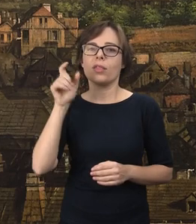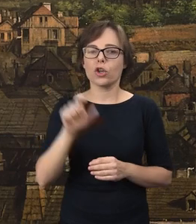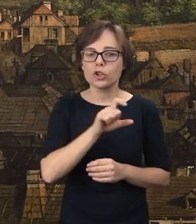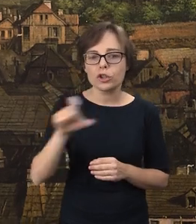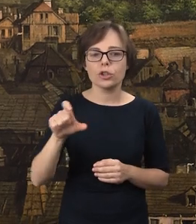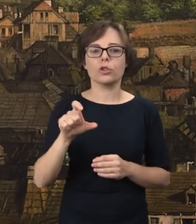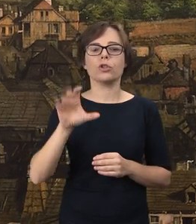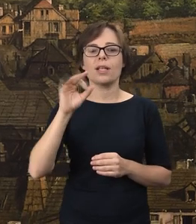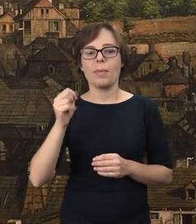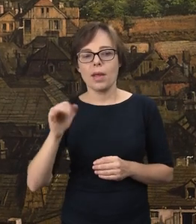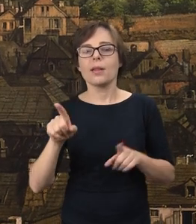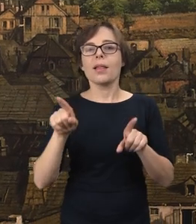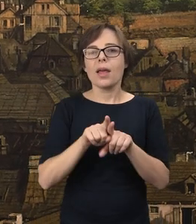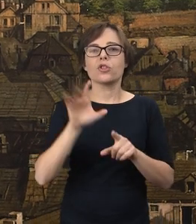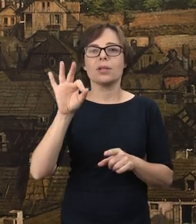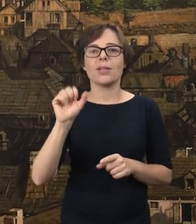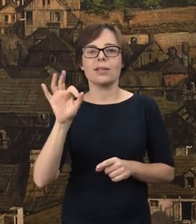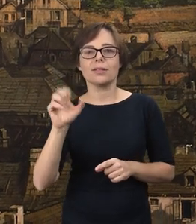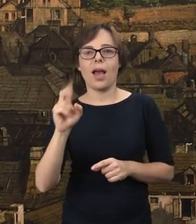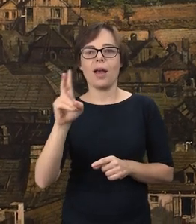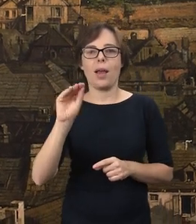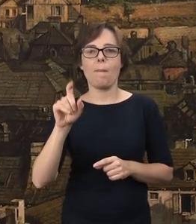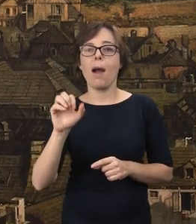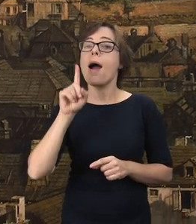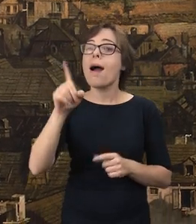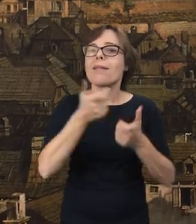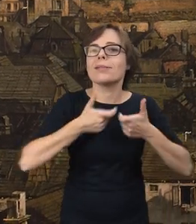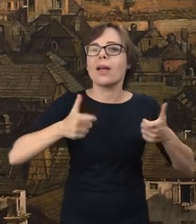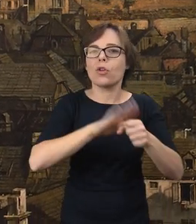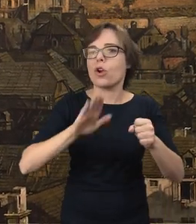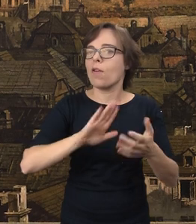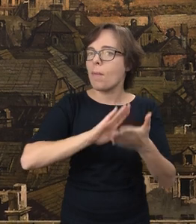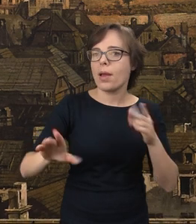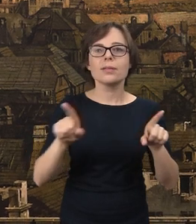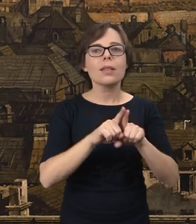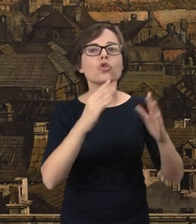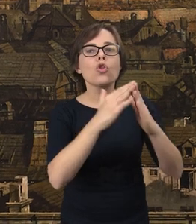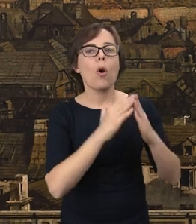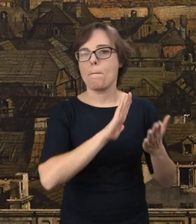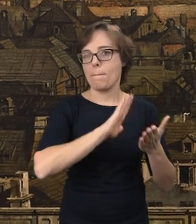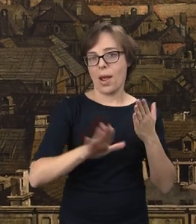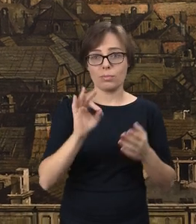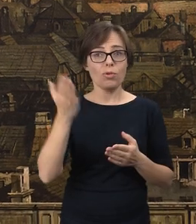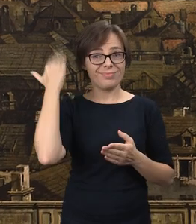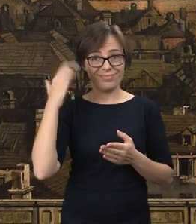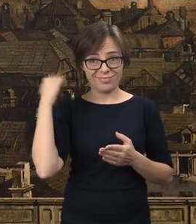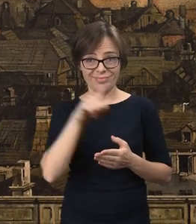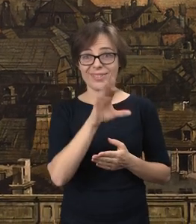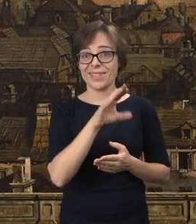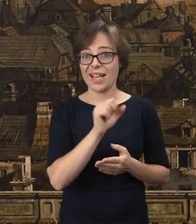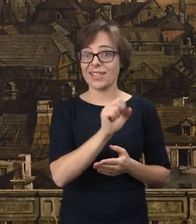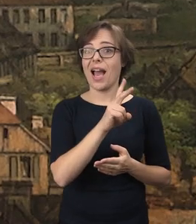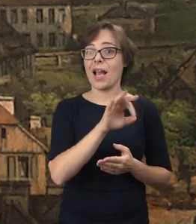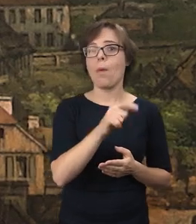Dalej widoczna jest Saska Kempa, jeszcze bez Stadionu Narodowego i zabudowań, ponieważ była wtedy jeszcze pod warszawską